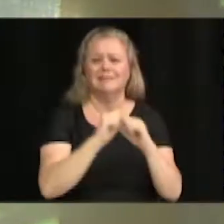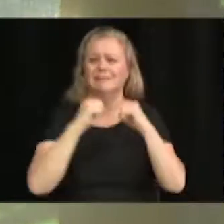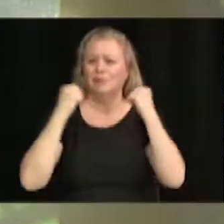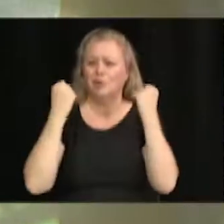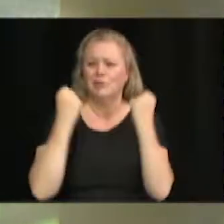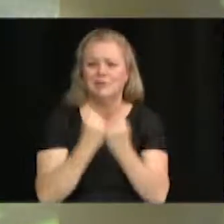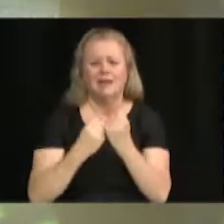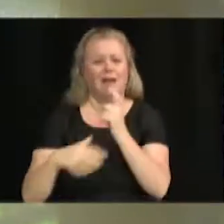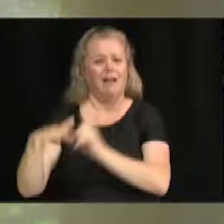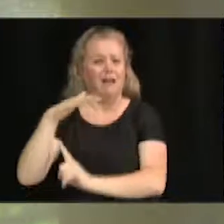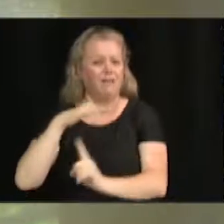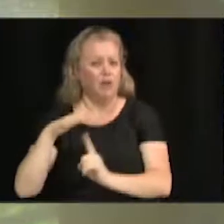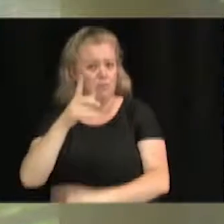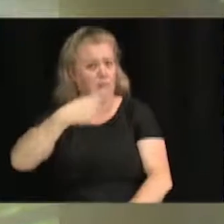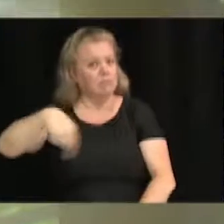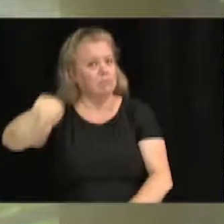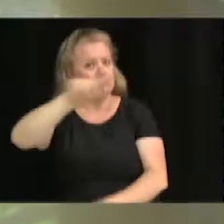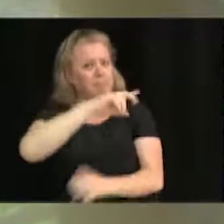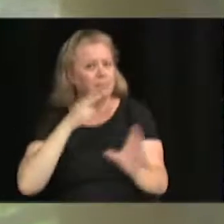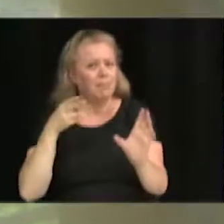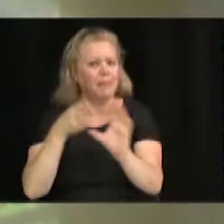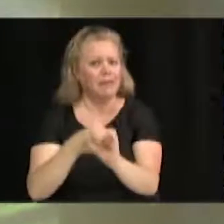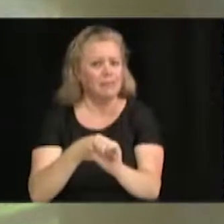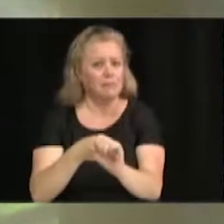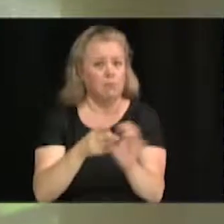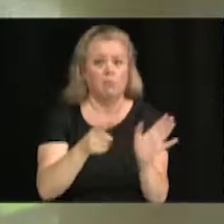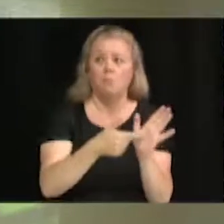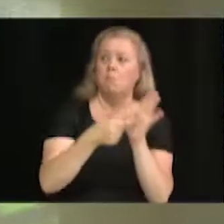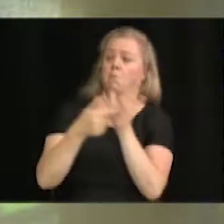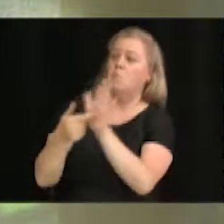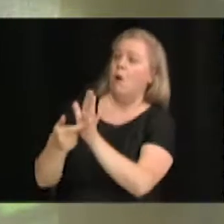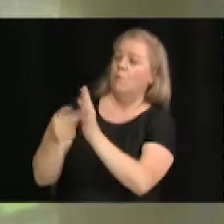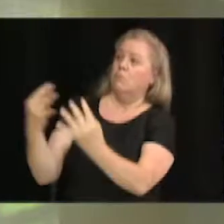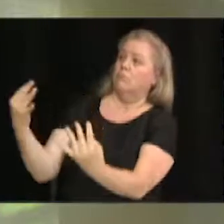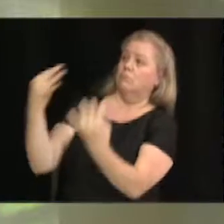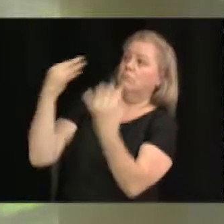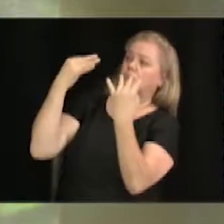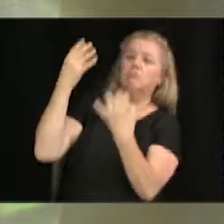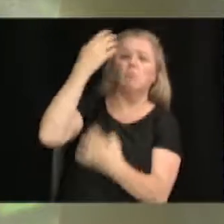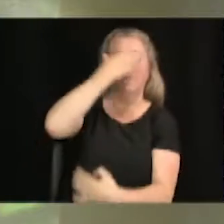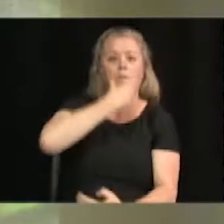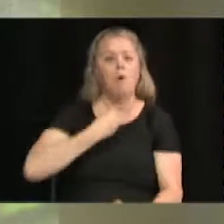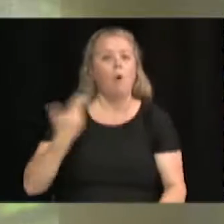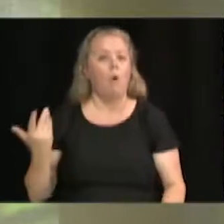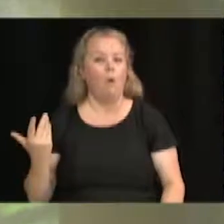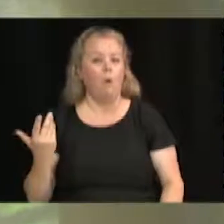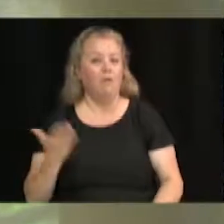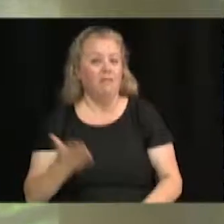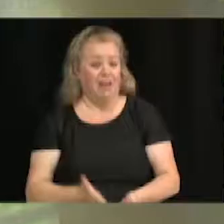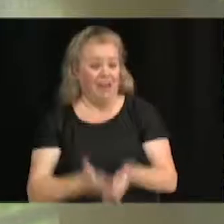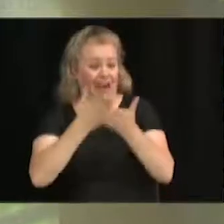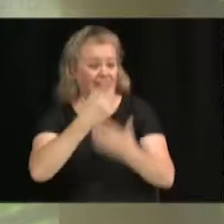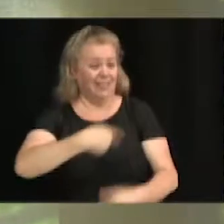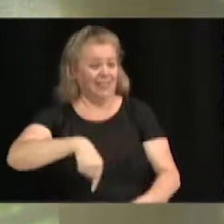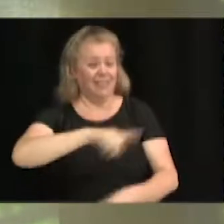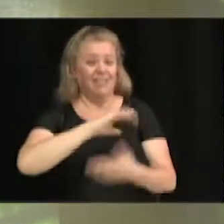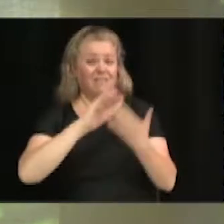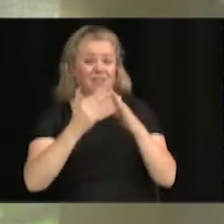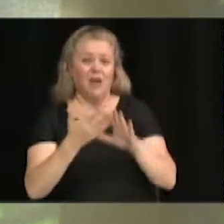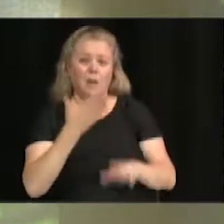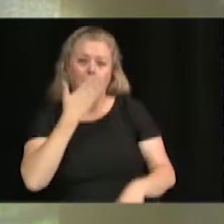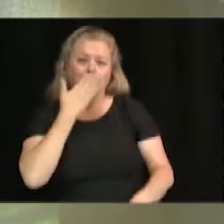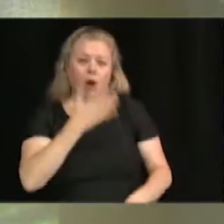'on puisse être bien vu au sein de ces différents classements. Ce n pas un